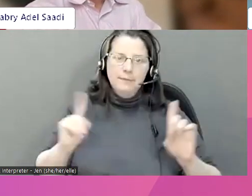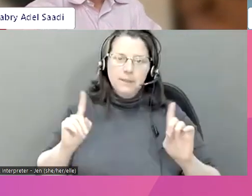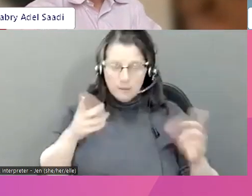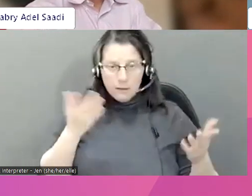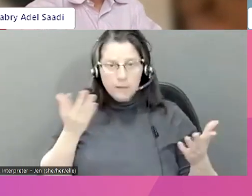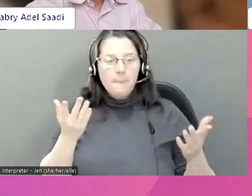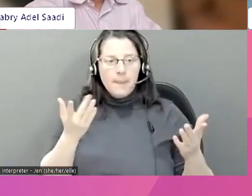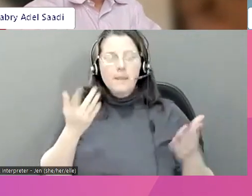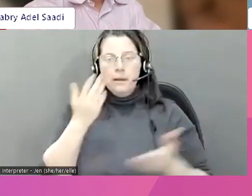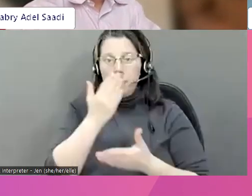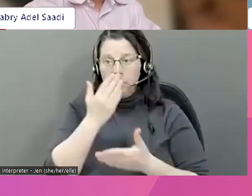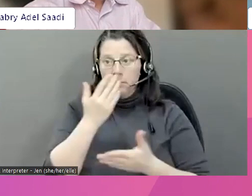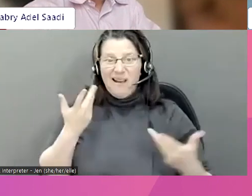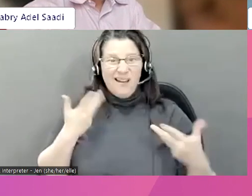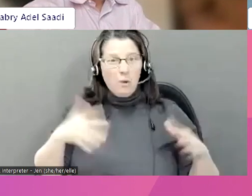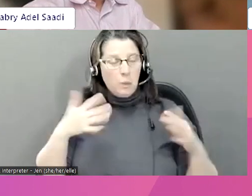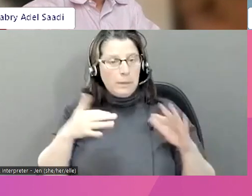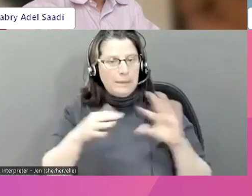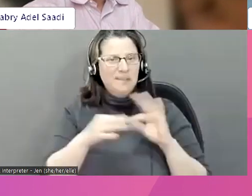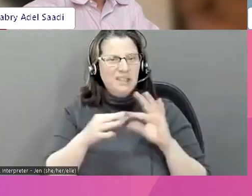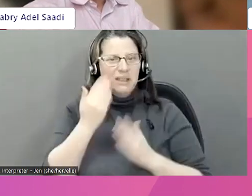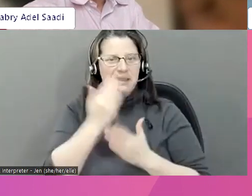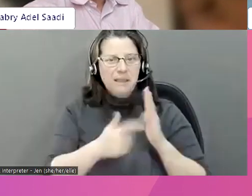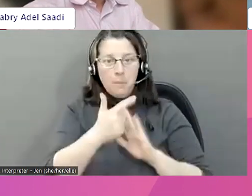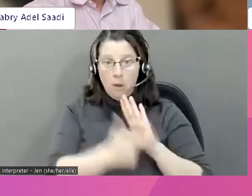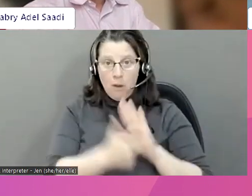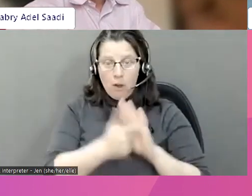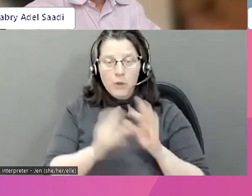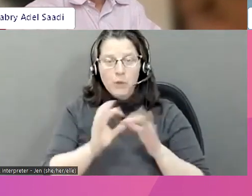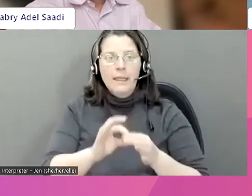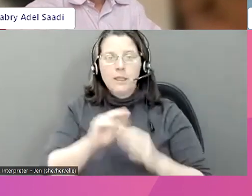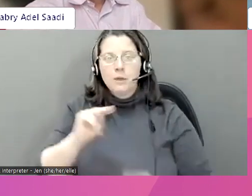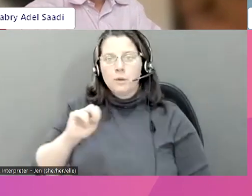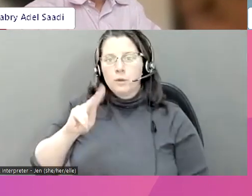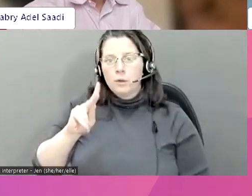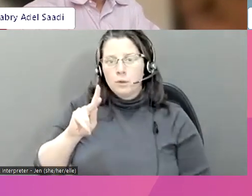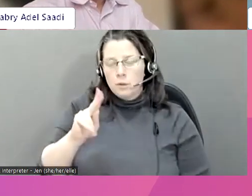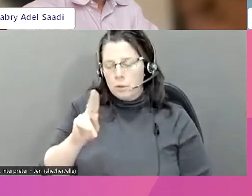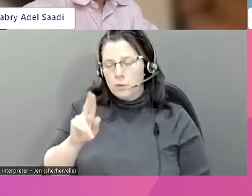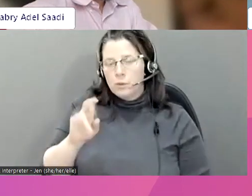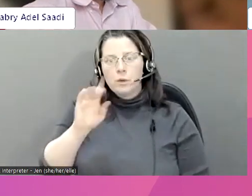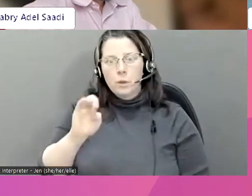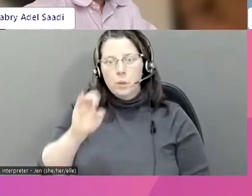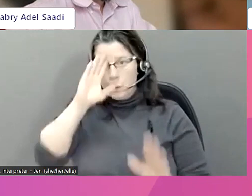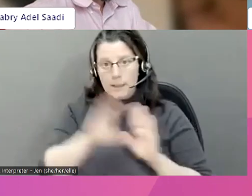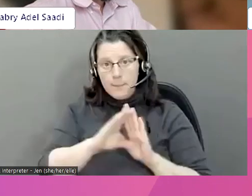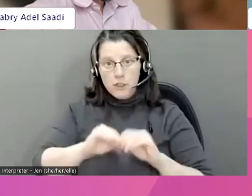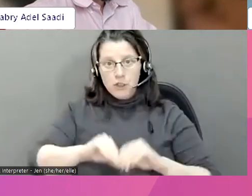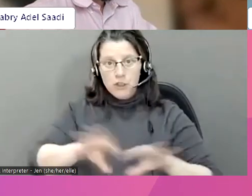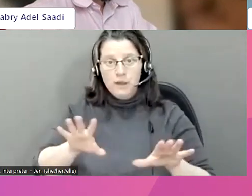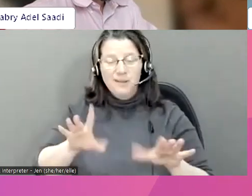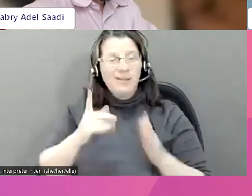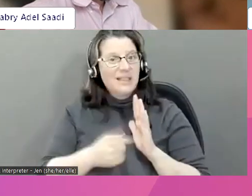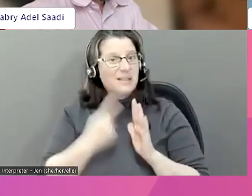marquées de province à province, de territoire à territoire. Il y a des statuts qui seront différents selon la